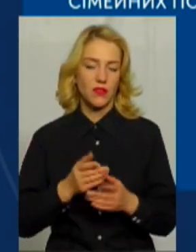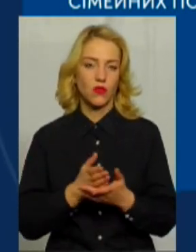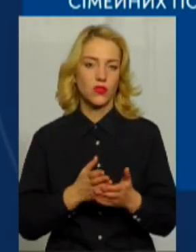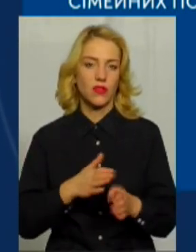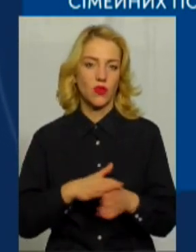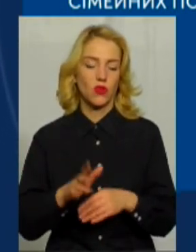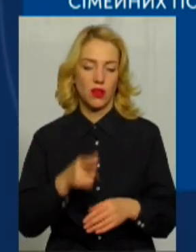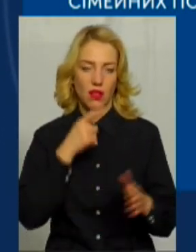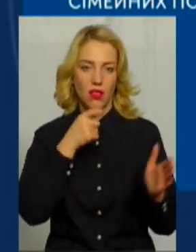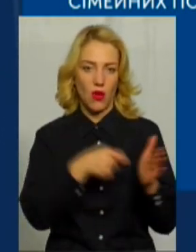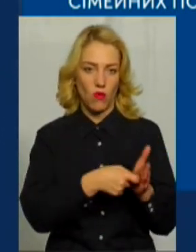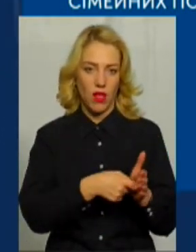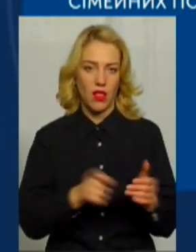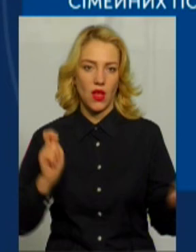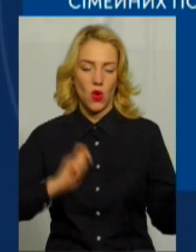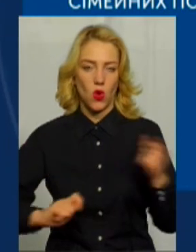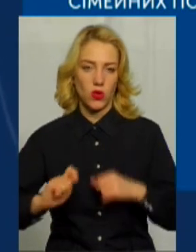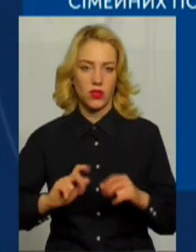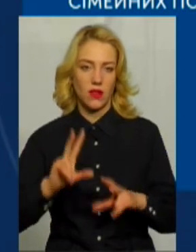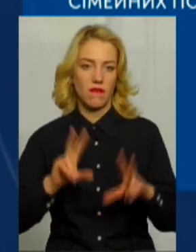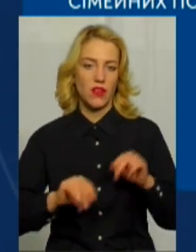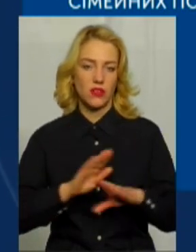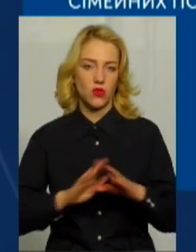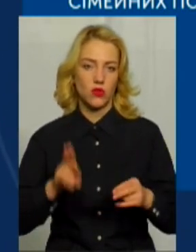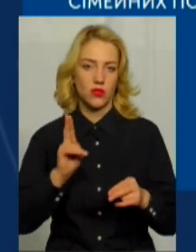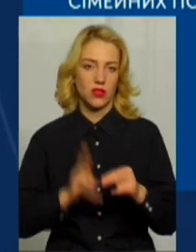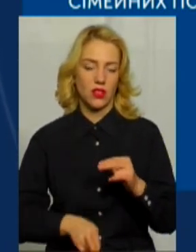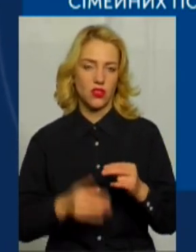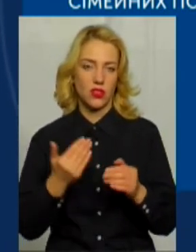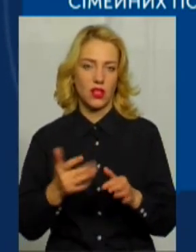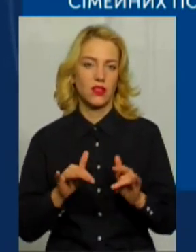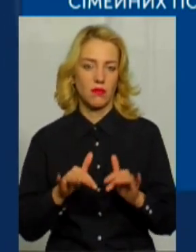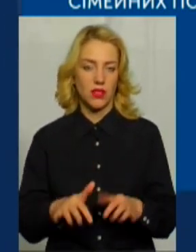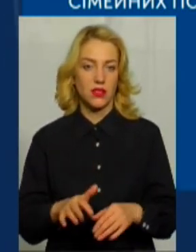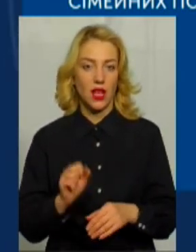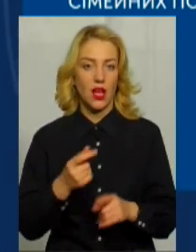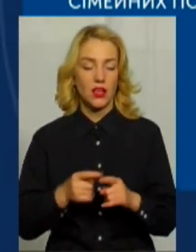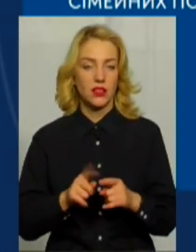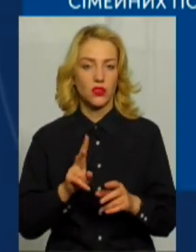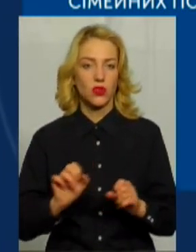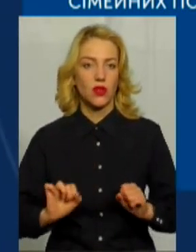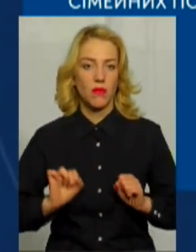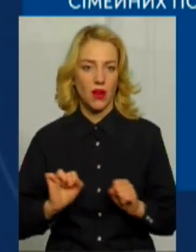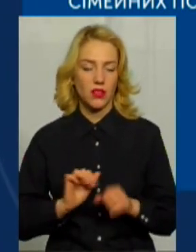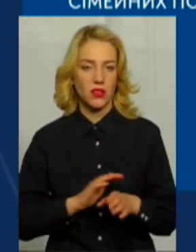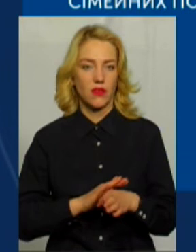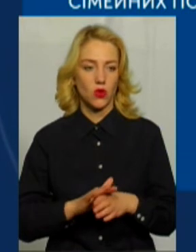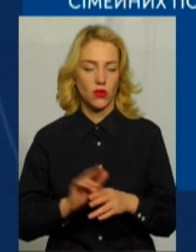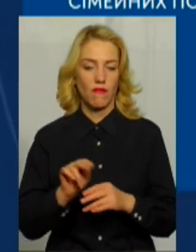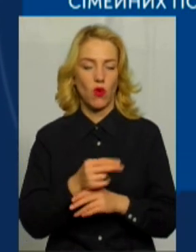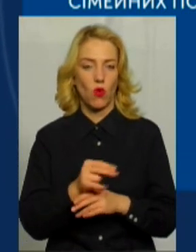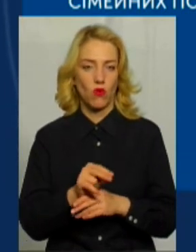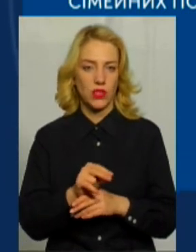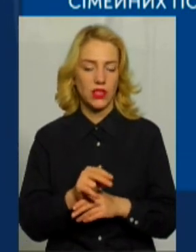чином, нагодували, одягнули і, вважаючи, на цьому закінчена їхня місія. Ті, які намагаються виконувати виховну функцію,